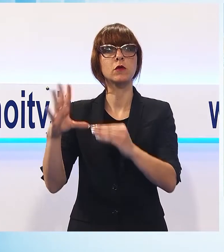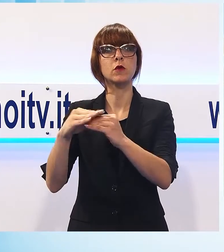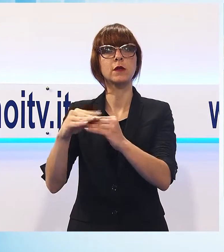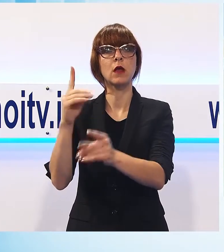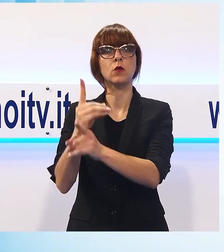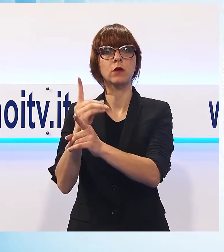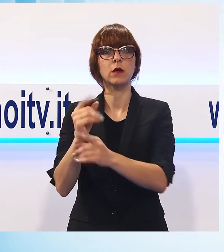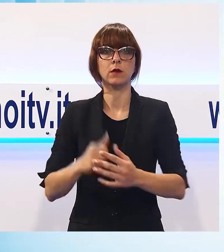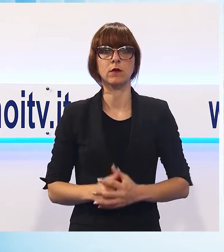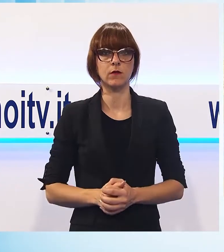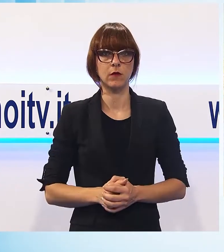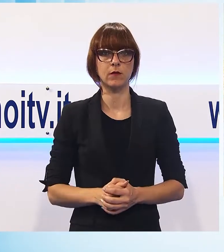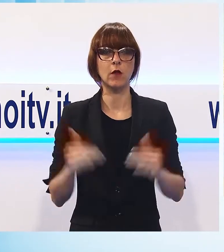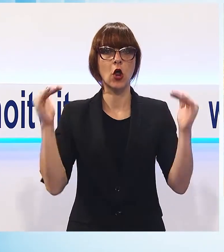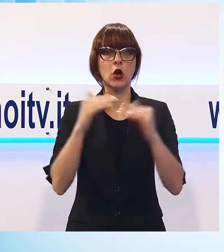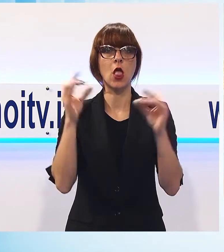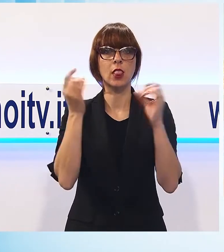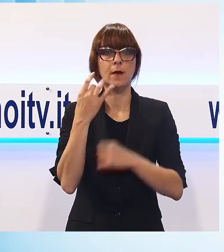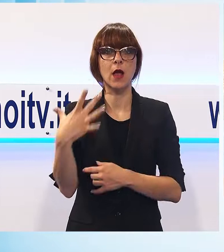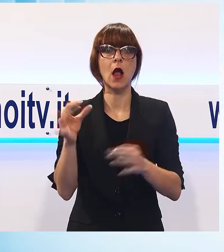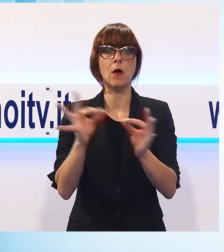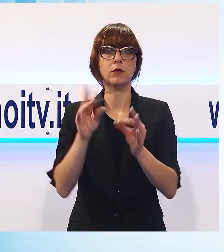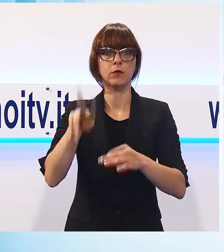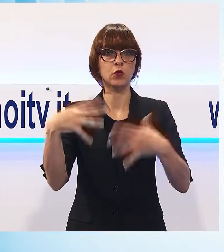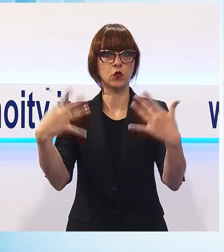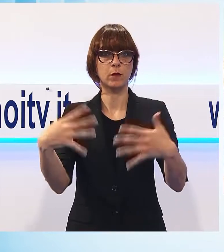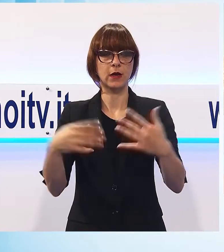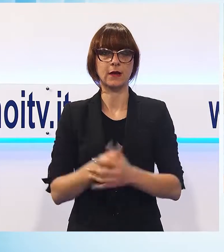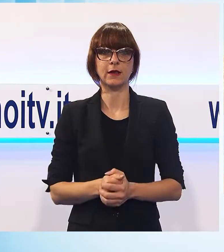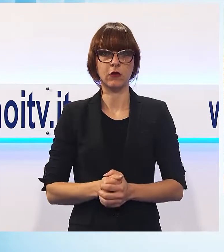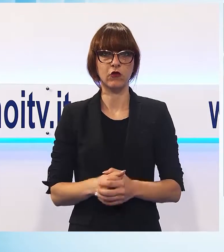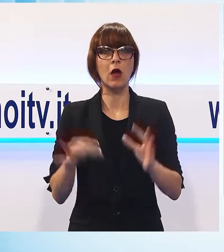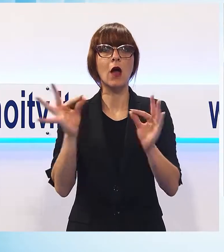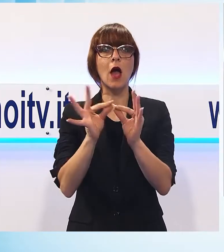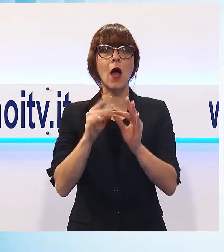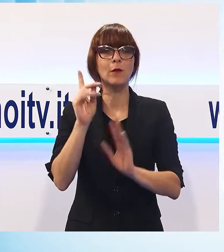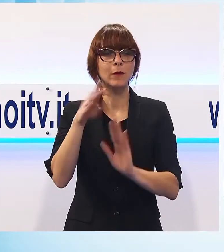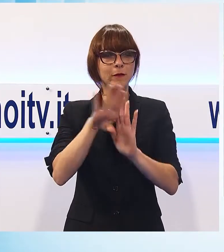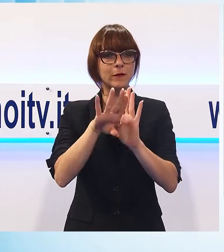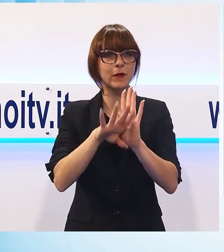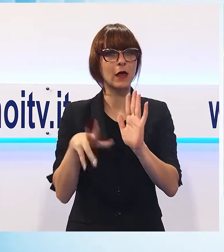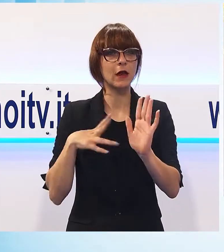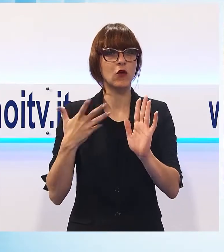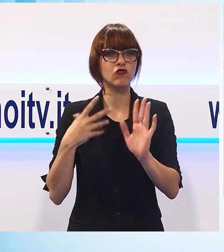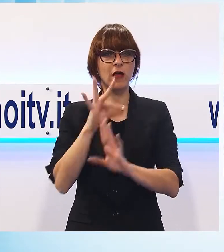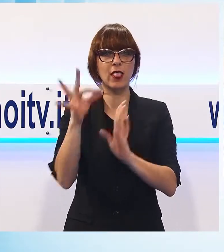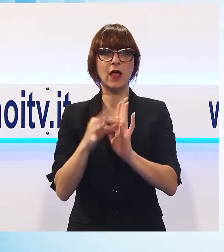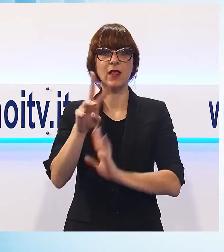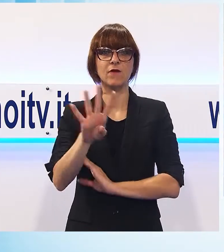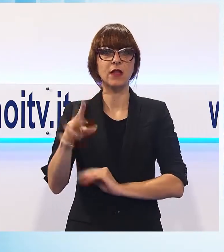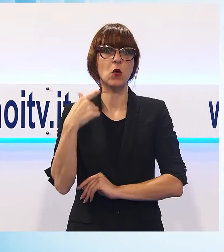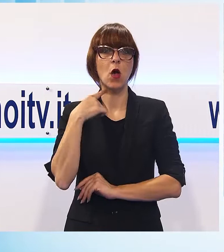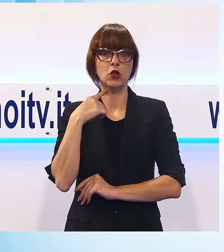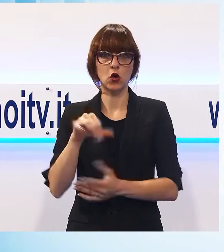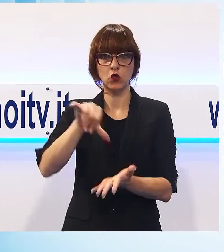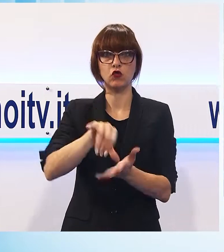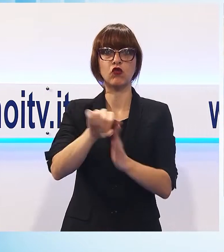bianca, edizione 2019, iniziato il conto alla rovescia, ecco gli appuntamenti per l'evento che il 24 agosto porterà nel